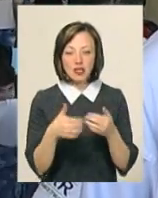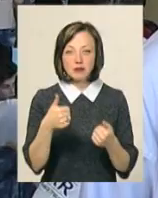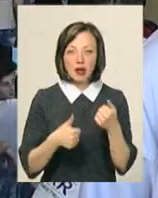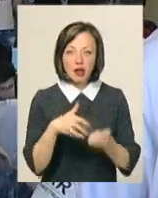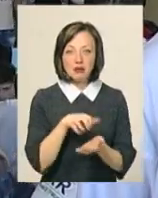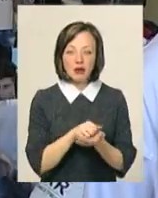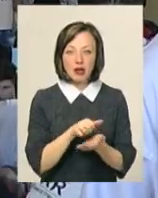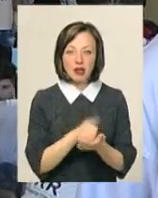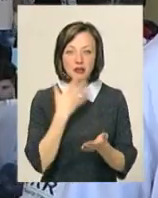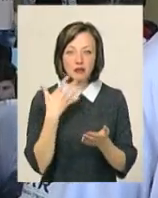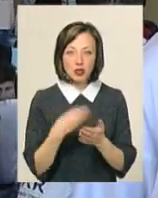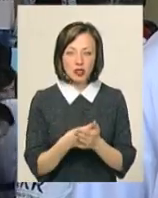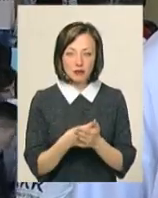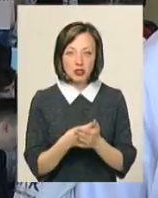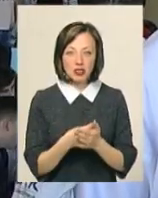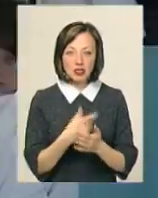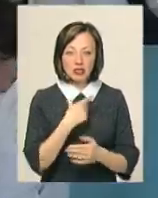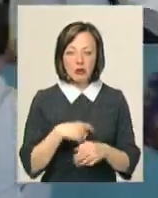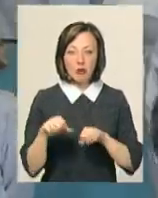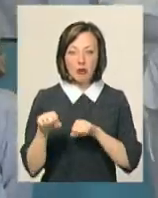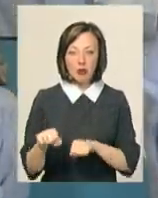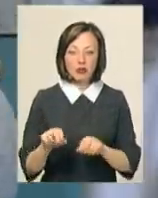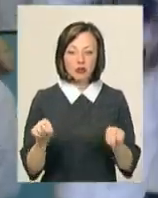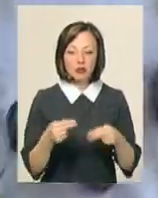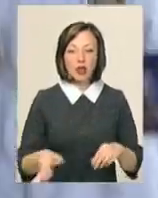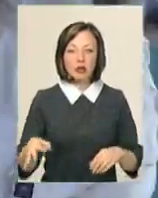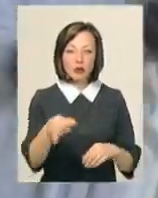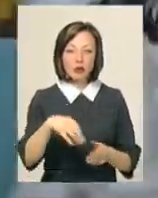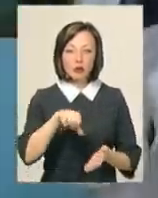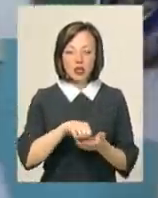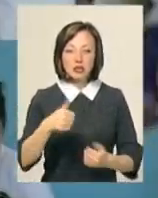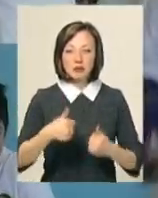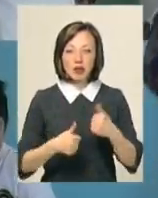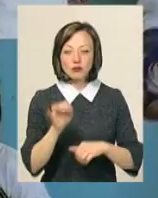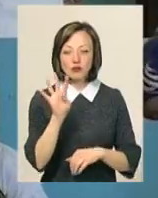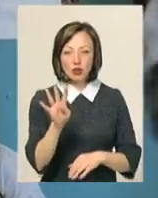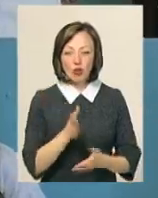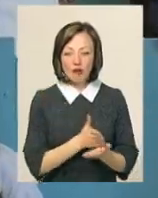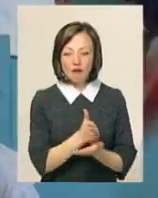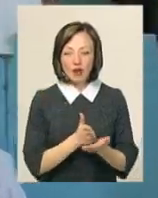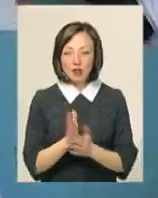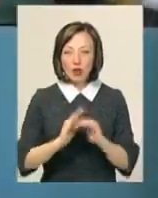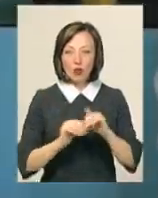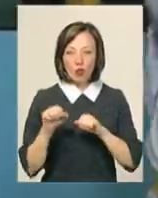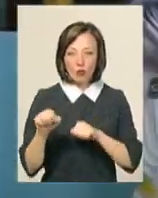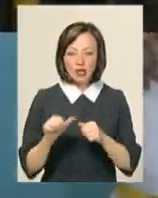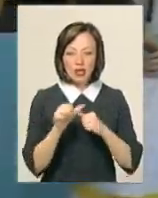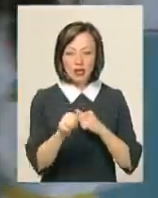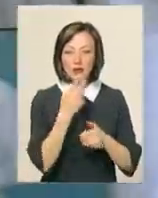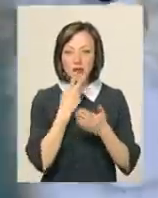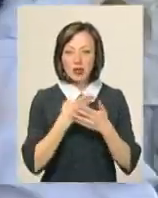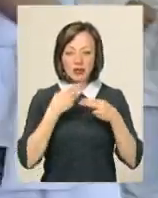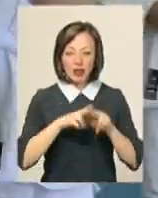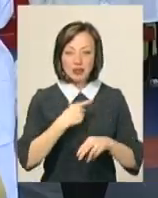займалися своїми самооборонами. На чемпіонаті області учасники змагалися в чотирьох версіях рукопашу. Крім демонстрації